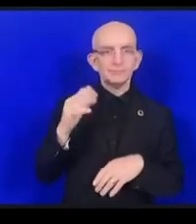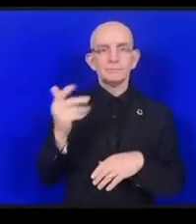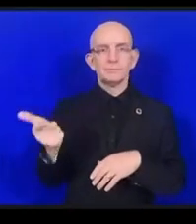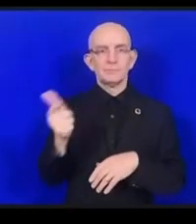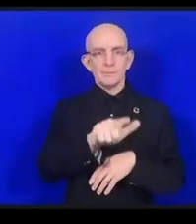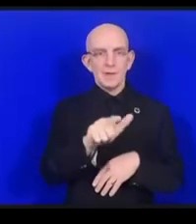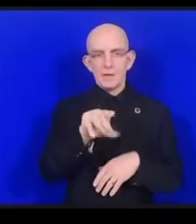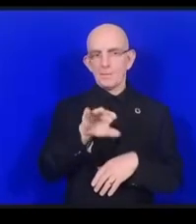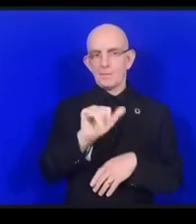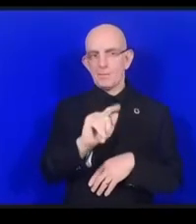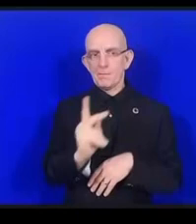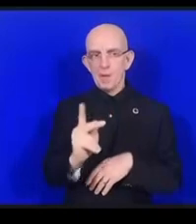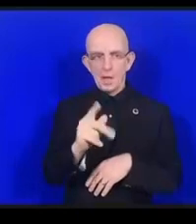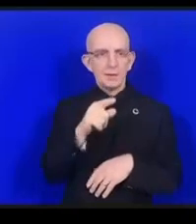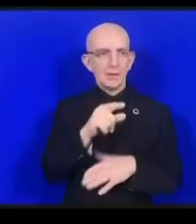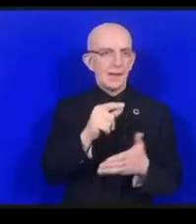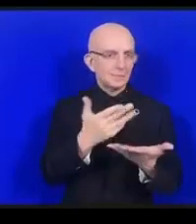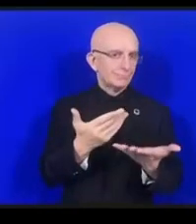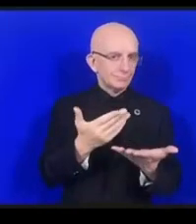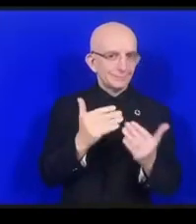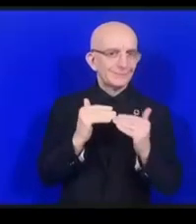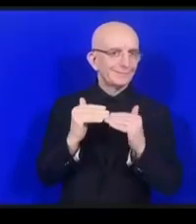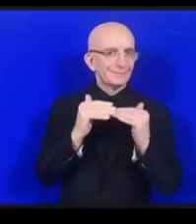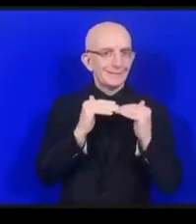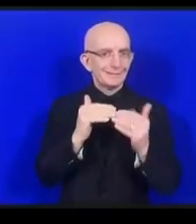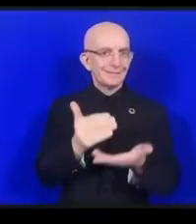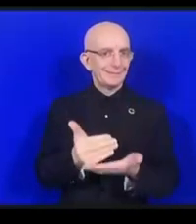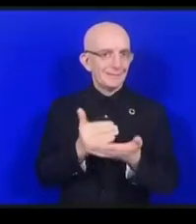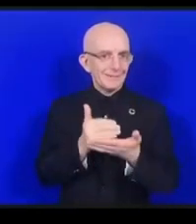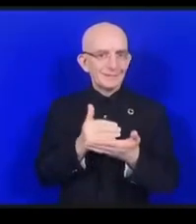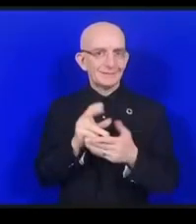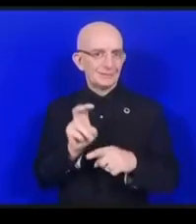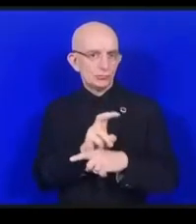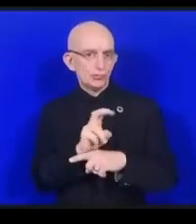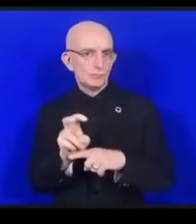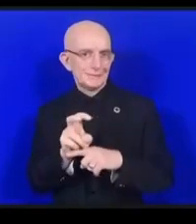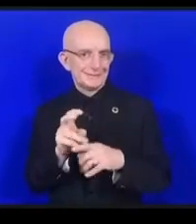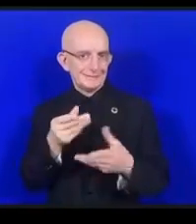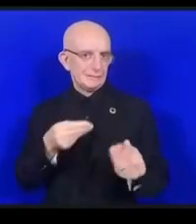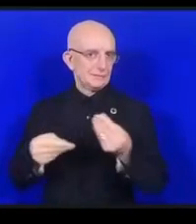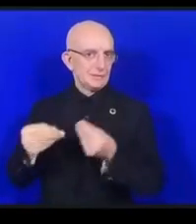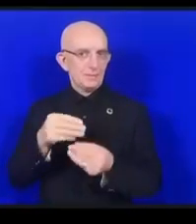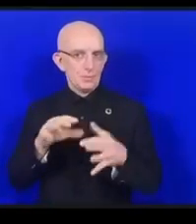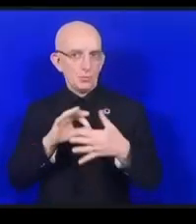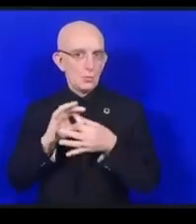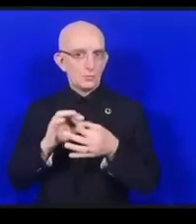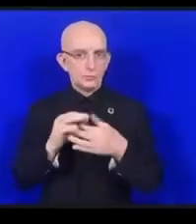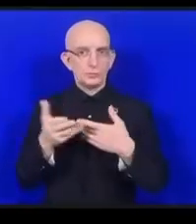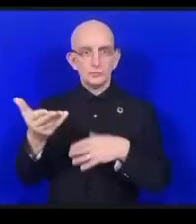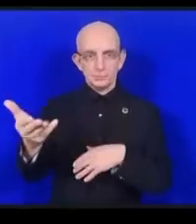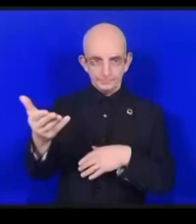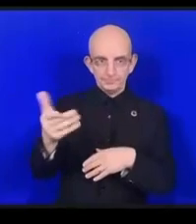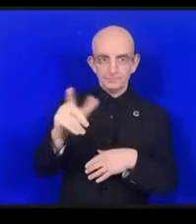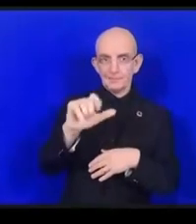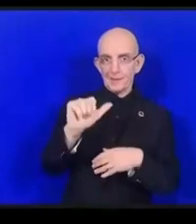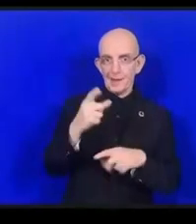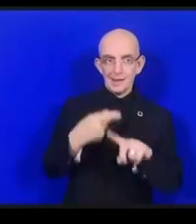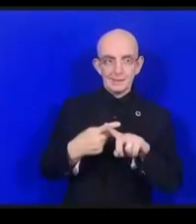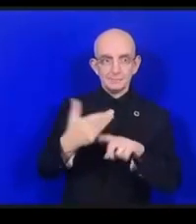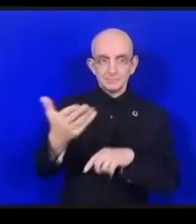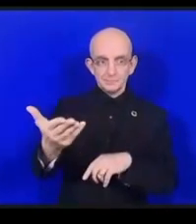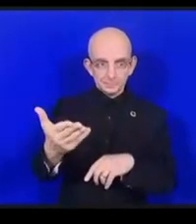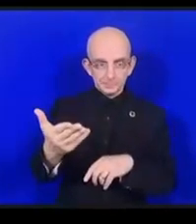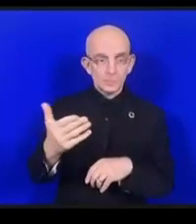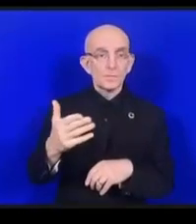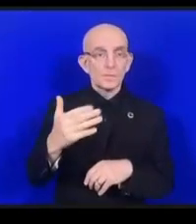スさんその後です質問ですこの標準に関しての質問ですけれどもさっきも述べ